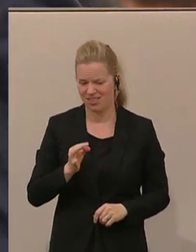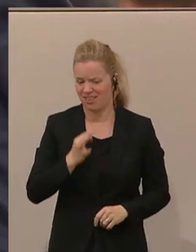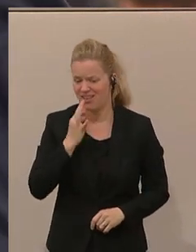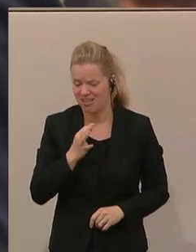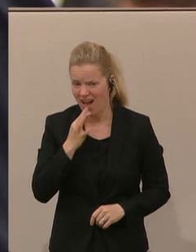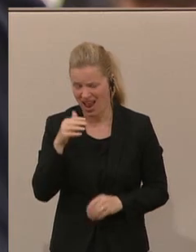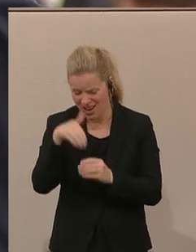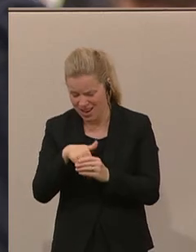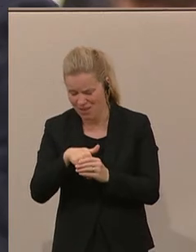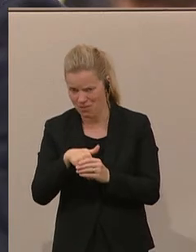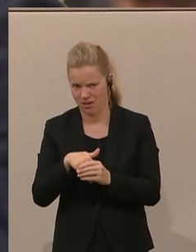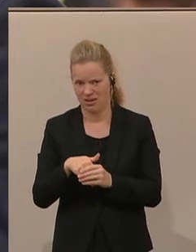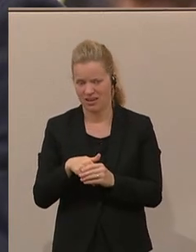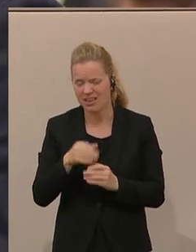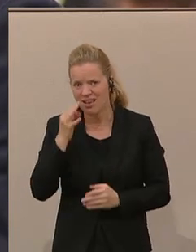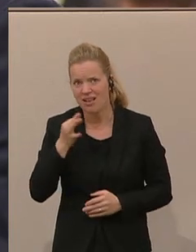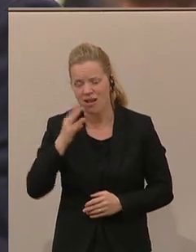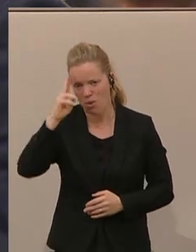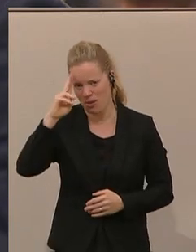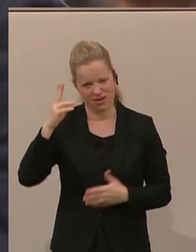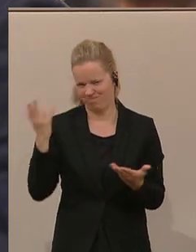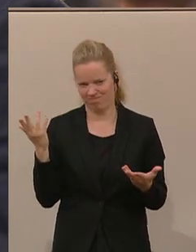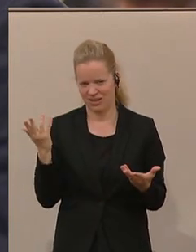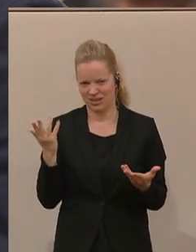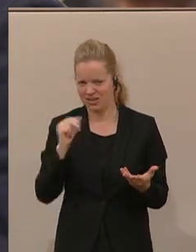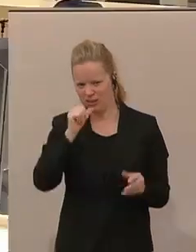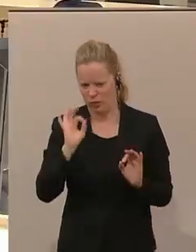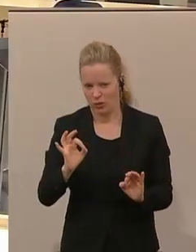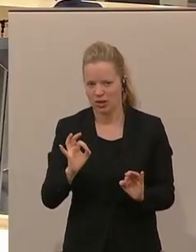vielleicht Sie diese Überlegung doch nicht so anstellen möchten.